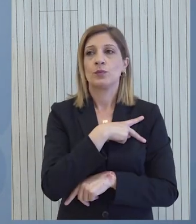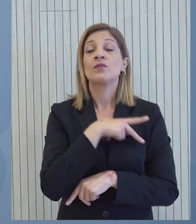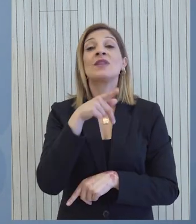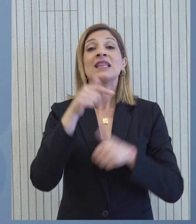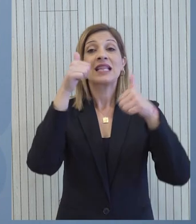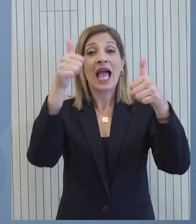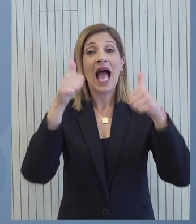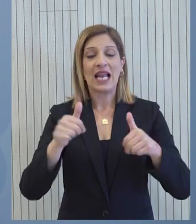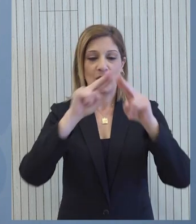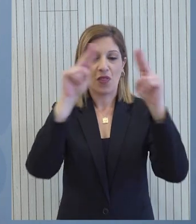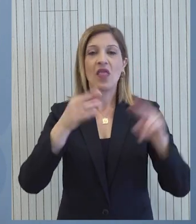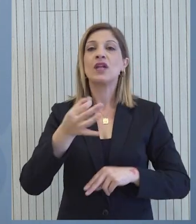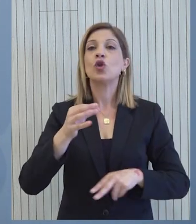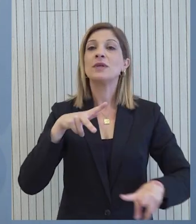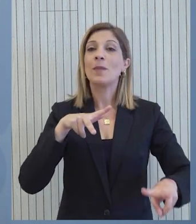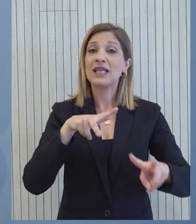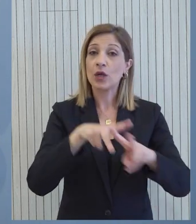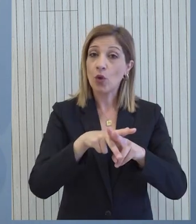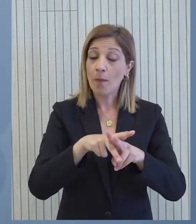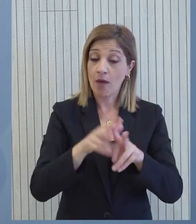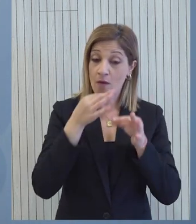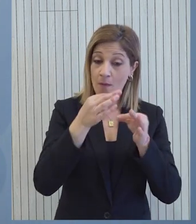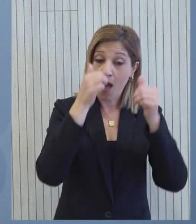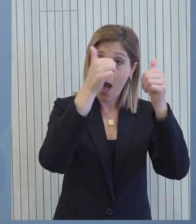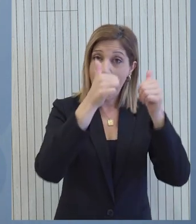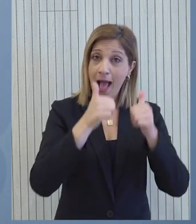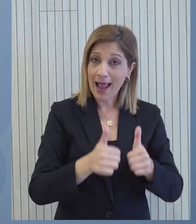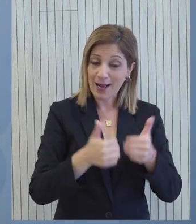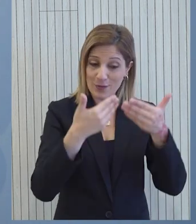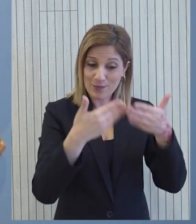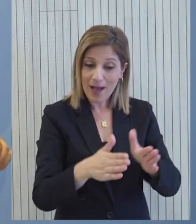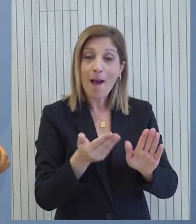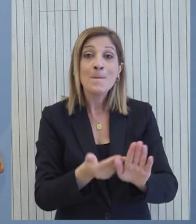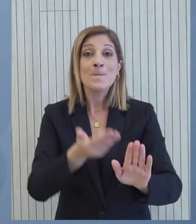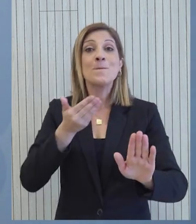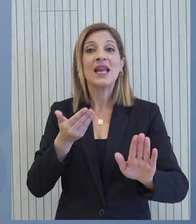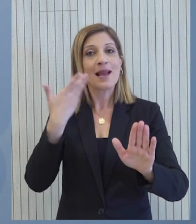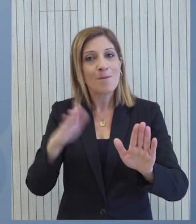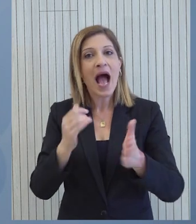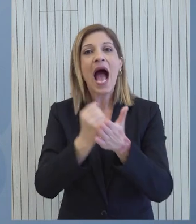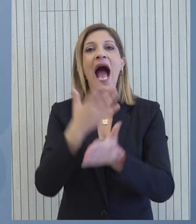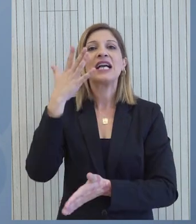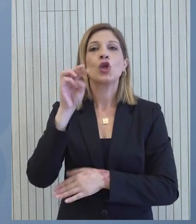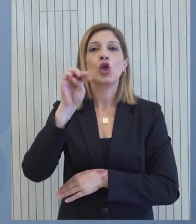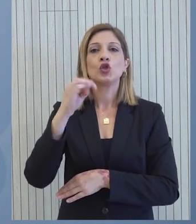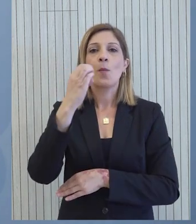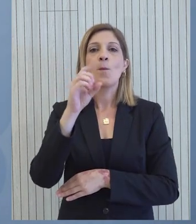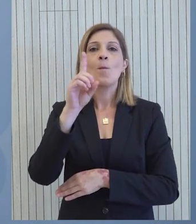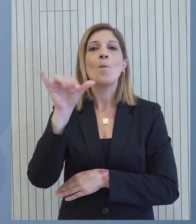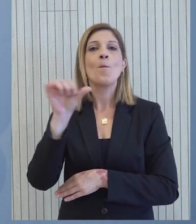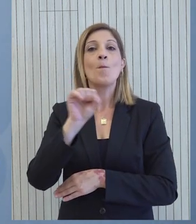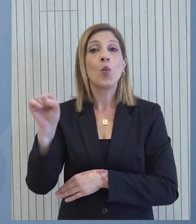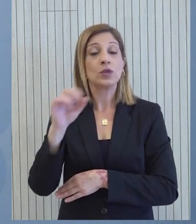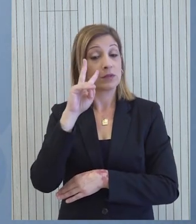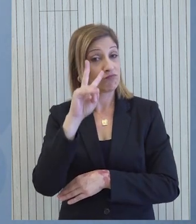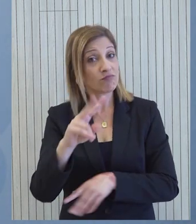ανακοίνωση του Διεθνούς Νομιματικού Ταμείου έρχεται αμέσως μετά την πρόσφατη αξιολόγηση του οίκου ουμού της που αναβάθμισε αποσταθερή σε θετική